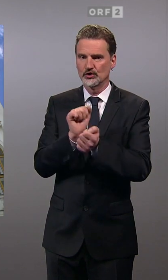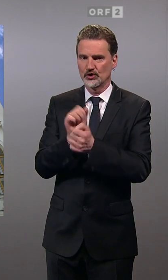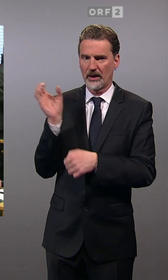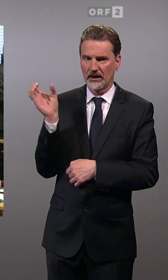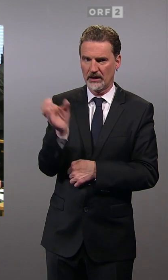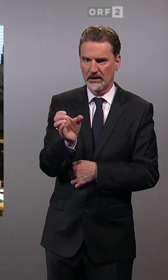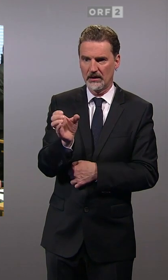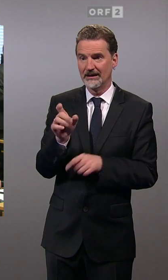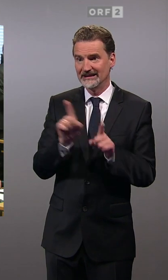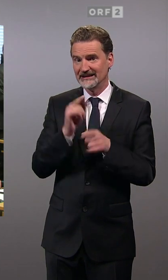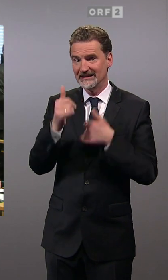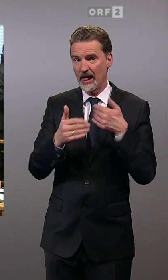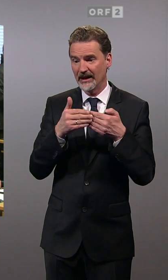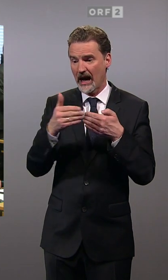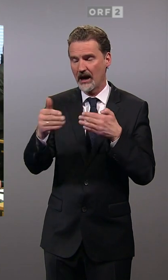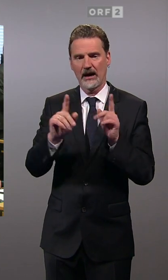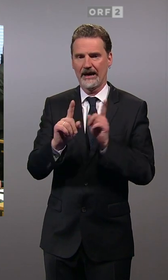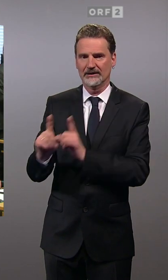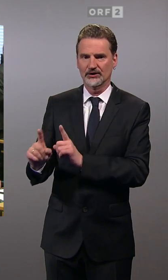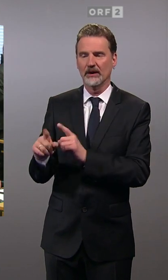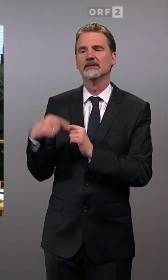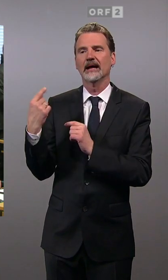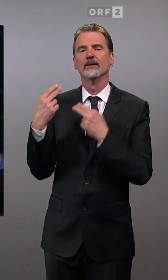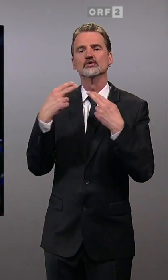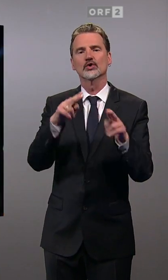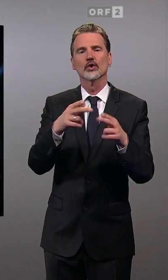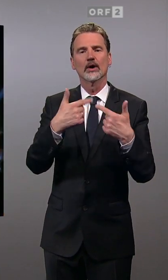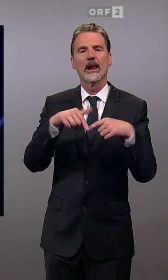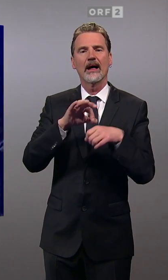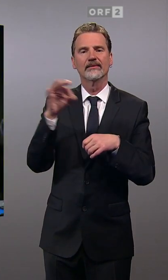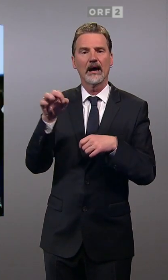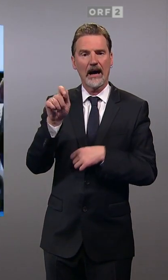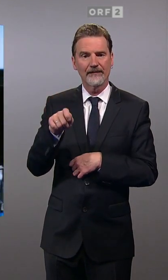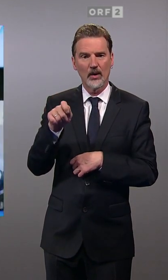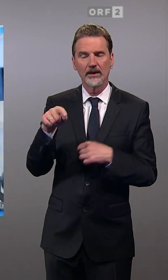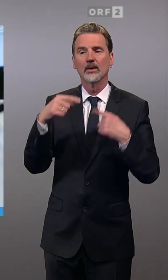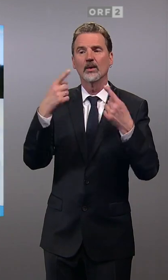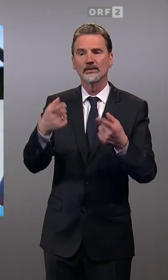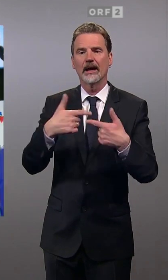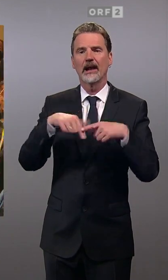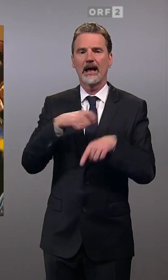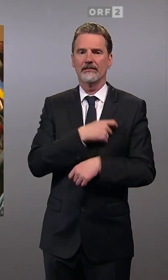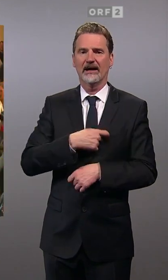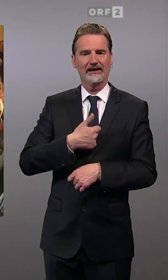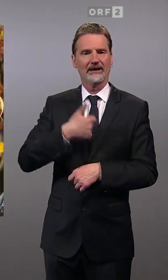wird es eingestellt. Er kehrt zuerst als Landtagsabgeordneter und dann als Landesparteichef zurück.